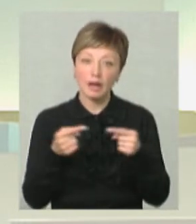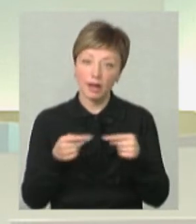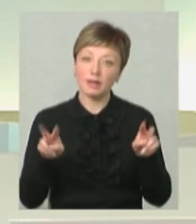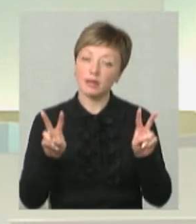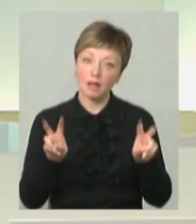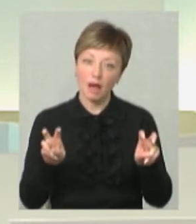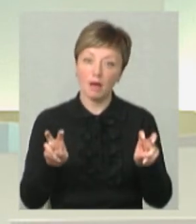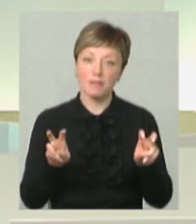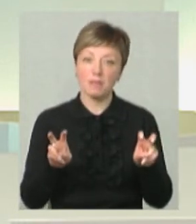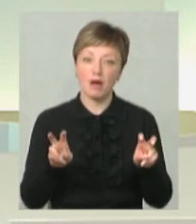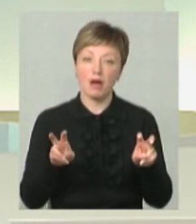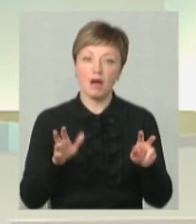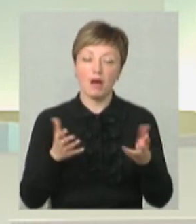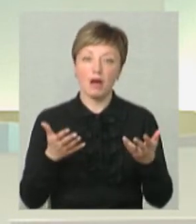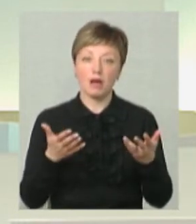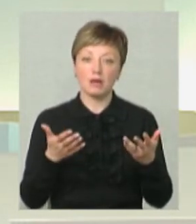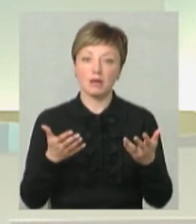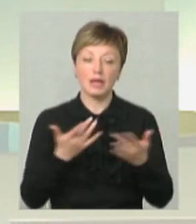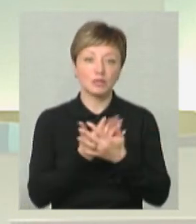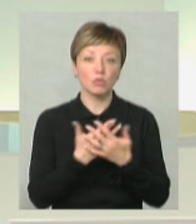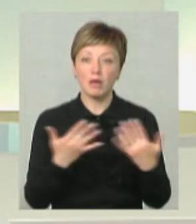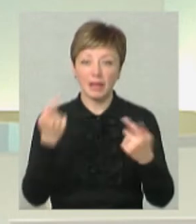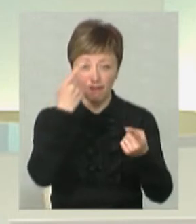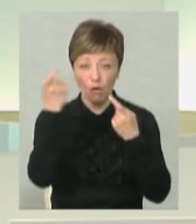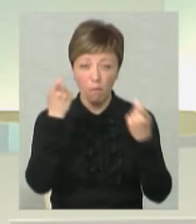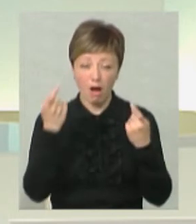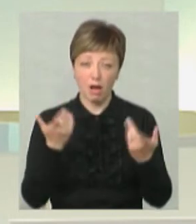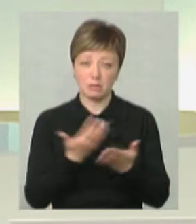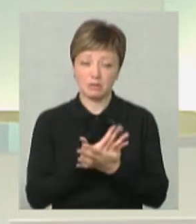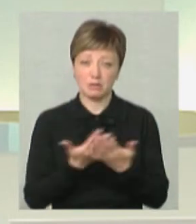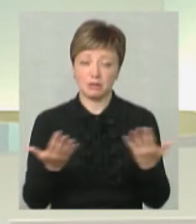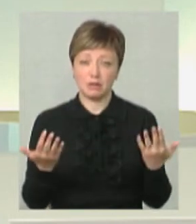тема. Маса інформації, саме різноманітної інформації.